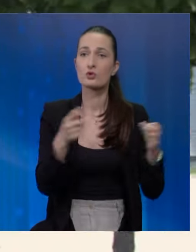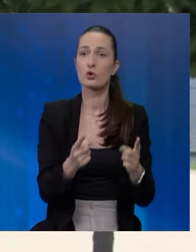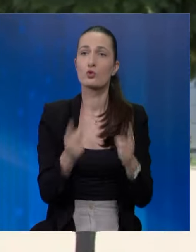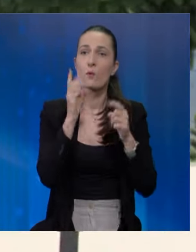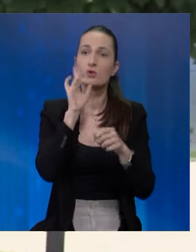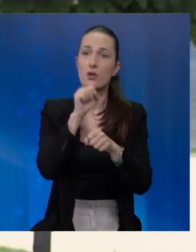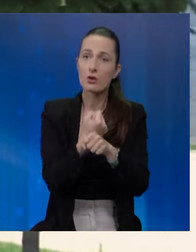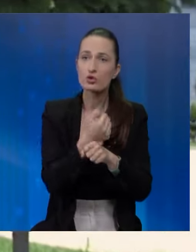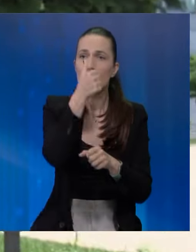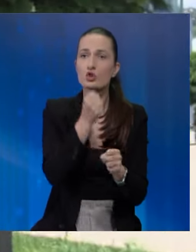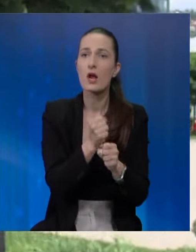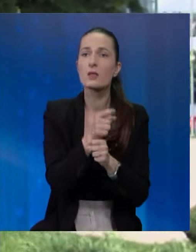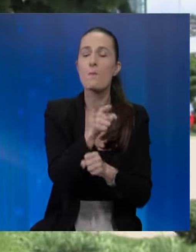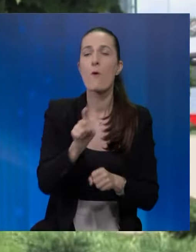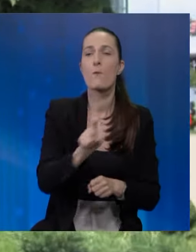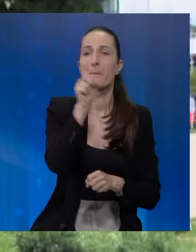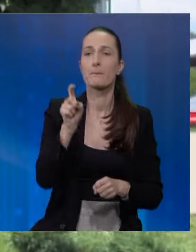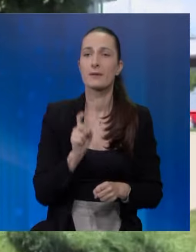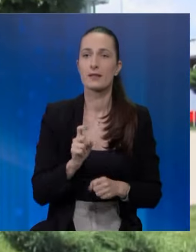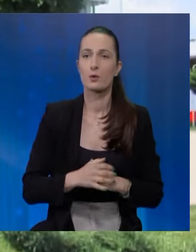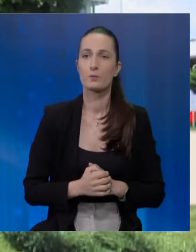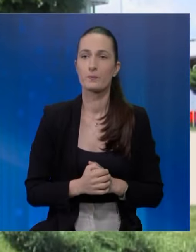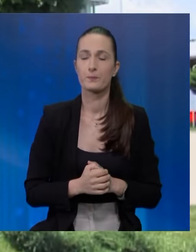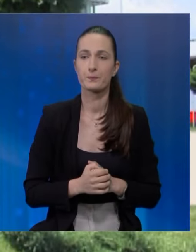tužilaštva o tome šta rade po ovom pitanju.